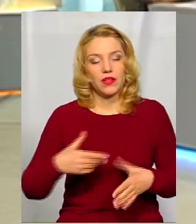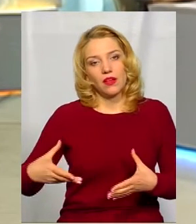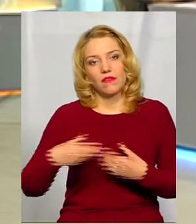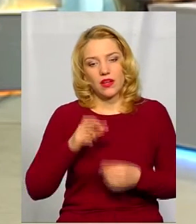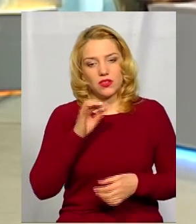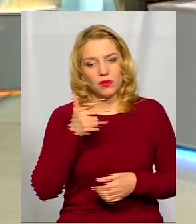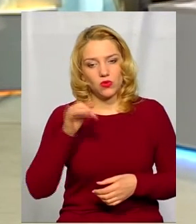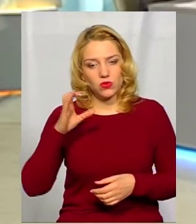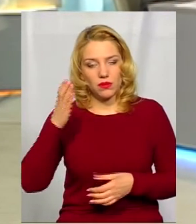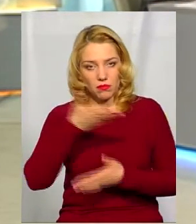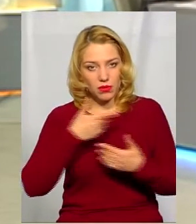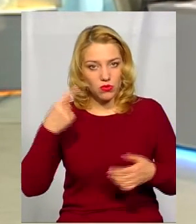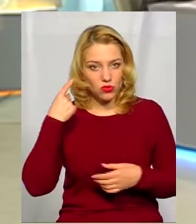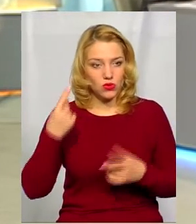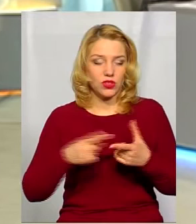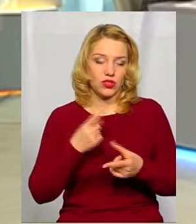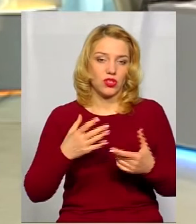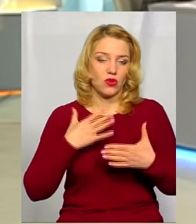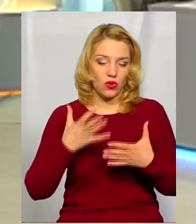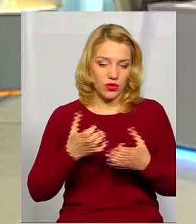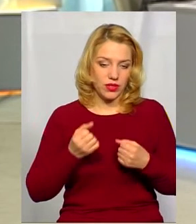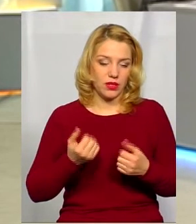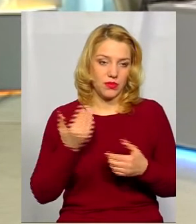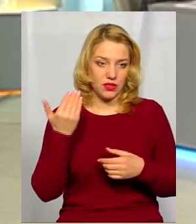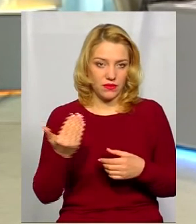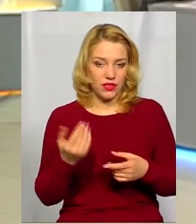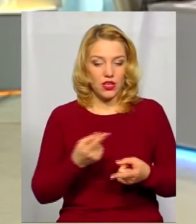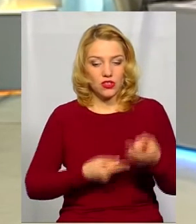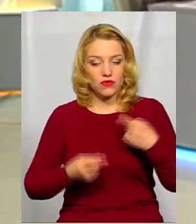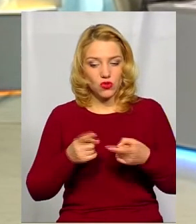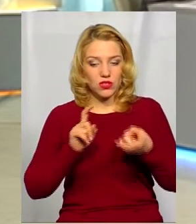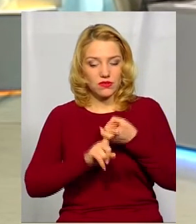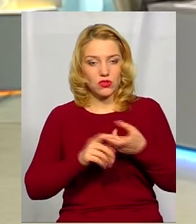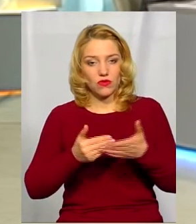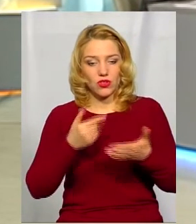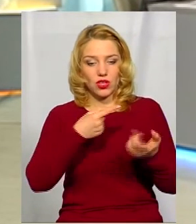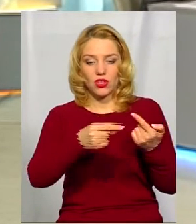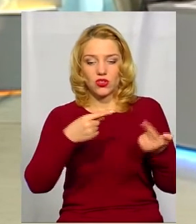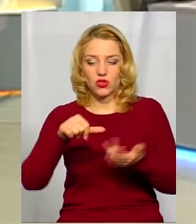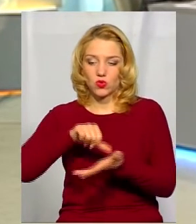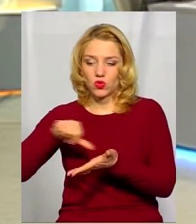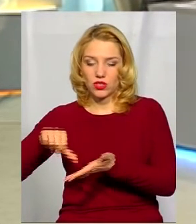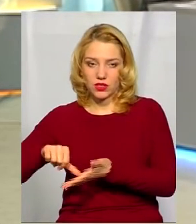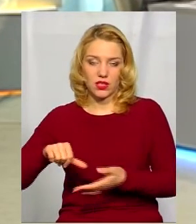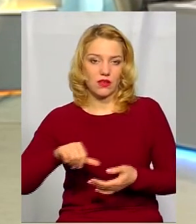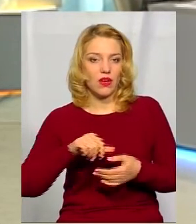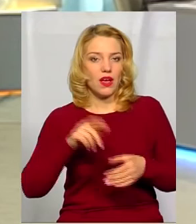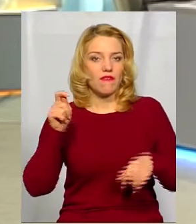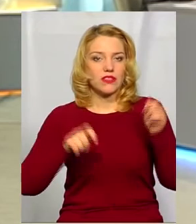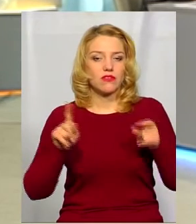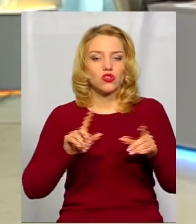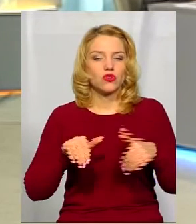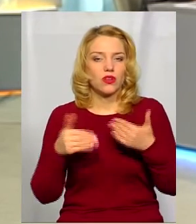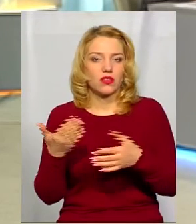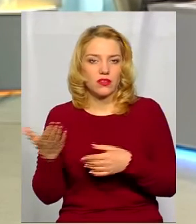Бігос ми почули. Чи отримаєте ви зв'язок від інших учасників фестивалю? Що вони радять вам на наступний